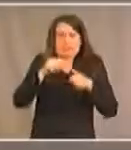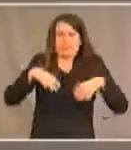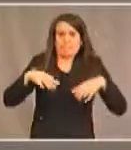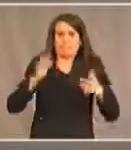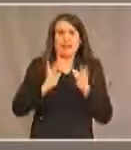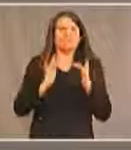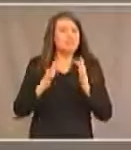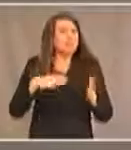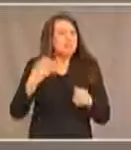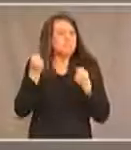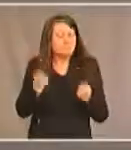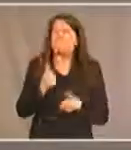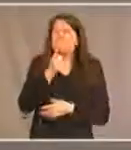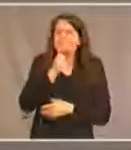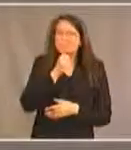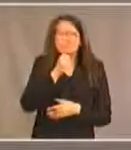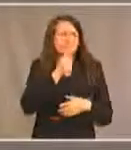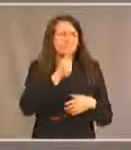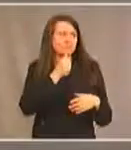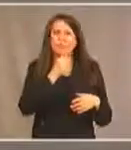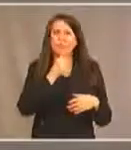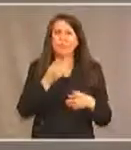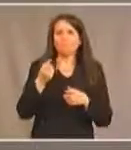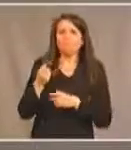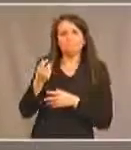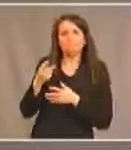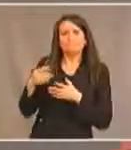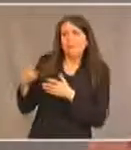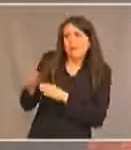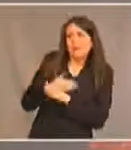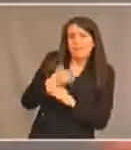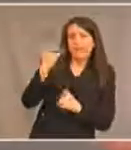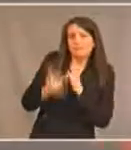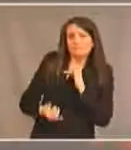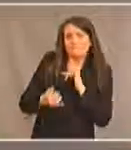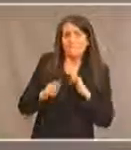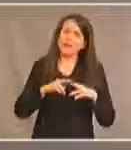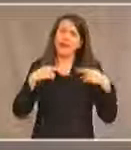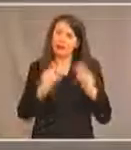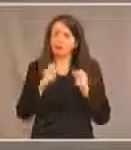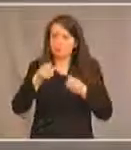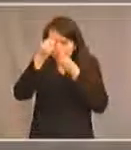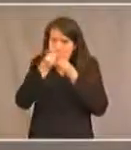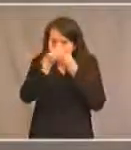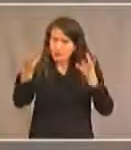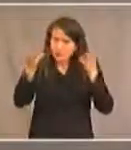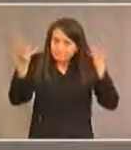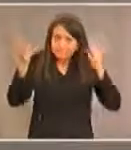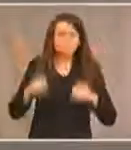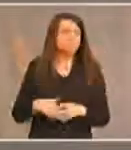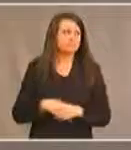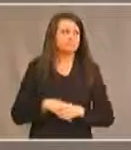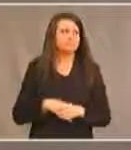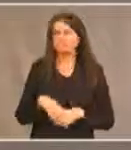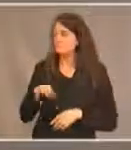pourrons peut-être pouvoir, nous pourrons peut-être, pardon, l'obtenir avant la fin de la séance. Parfait. Nous avons une autre question pour